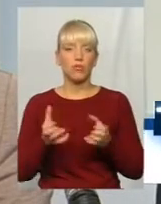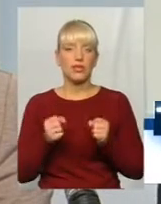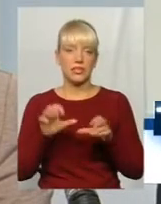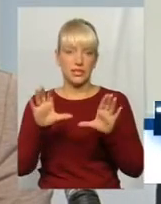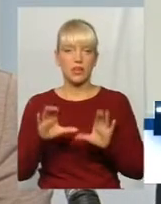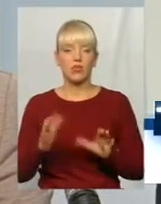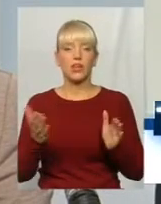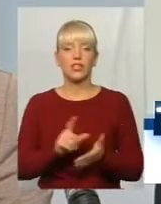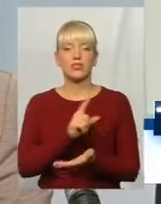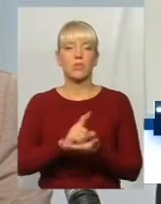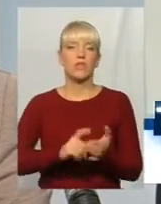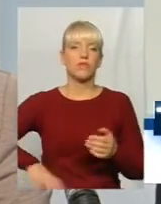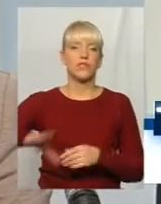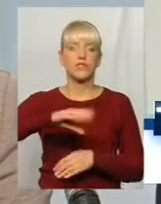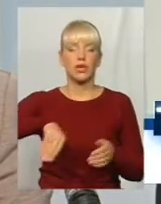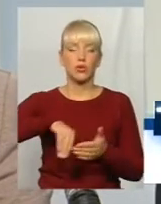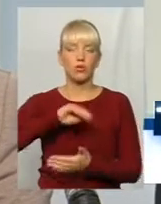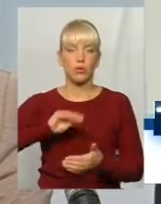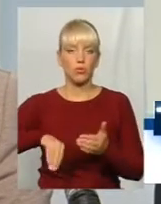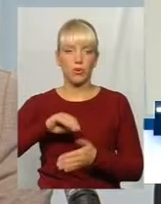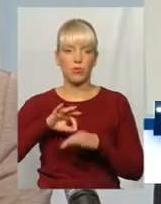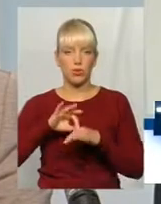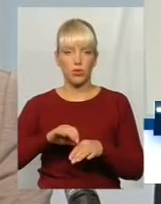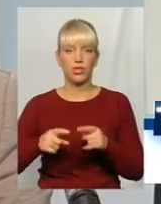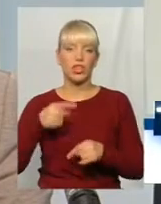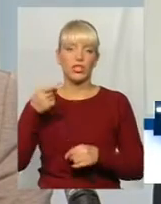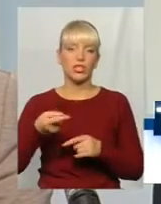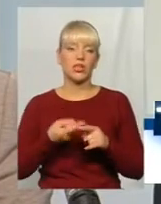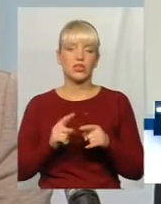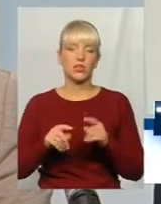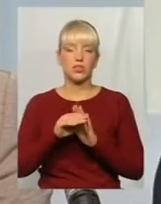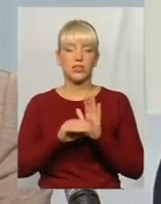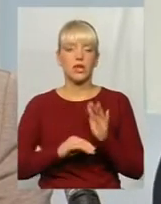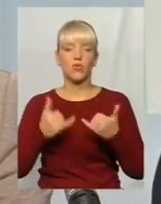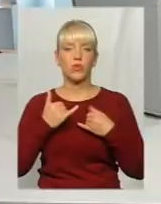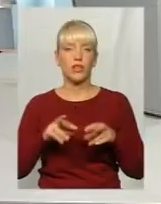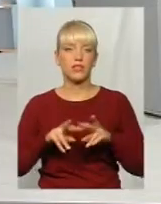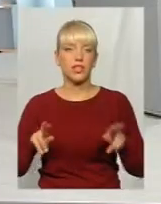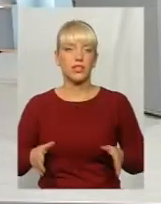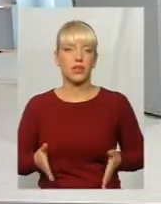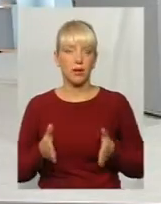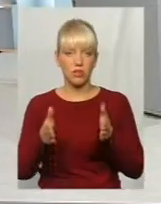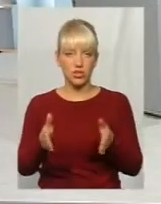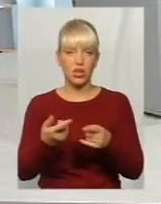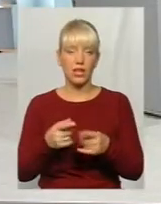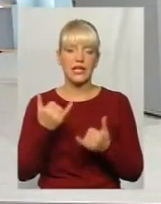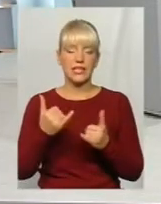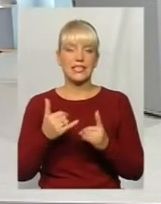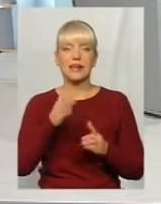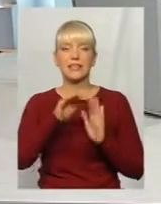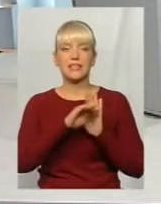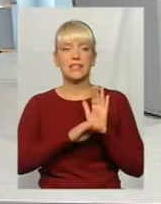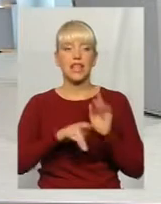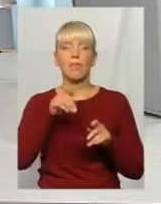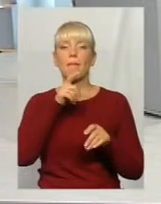проводити закупівлі виключно через цю систему. В нас такий самий шлях. Зараз система пілотується для того, щоб зібрати